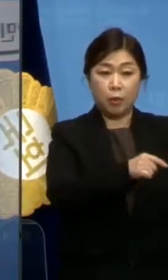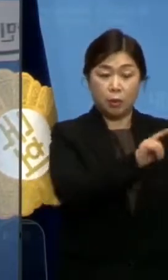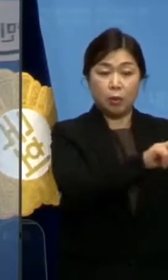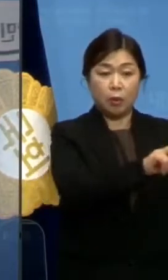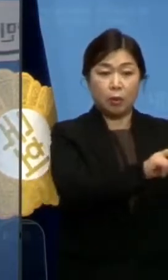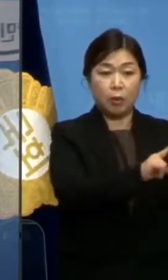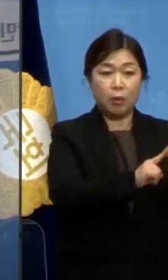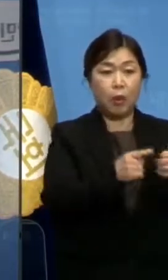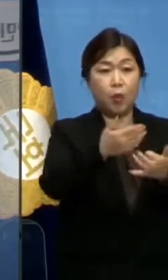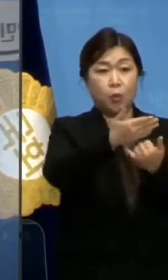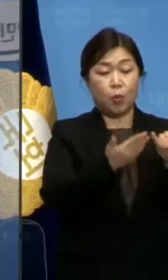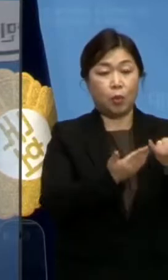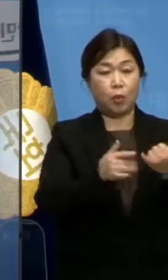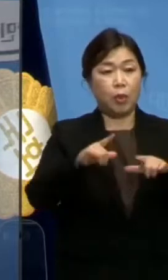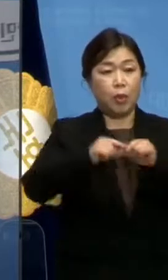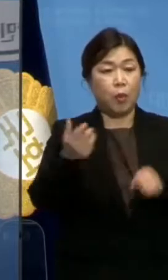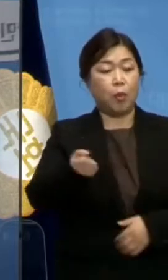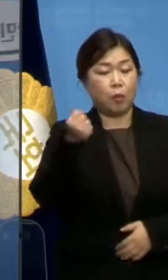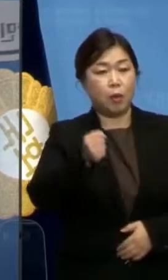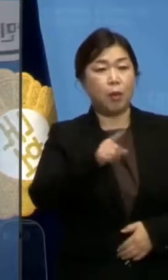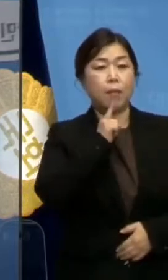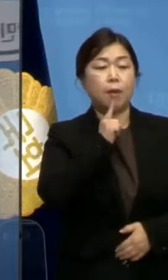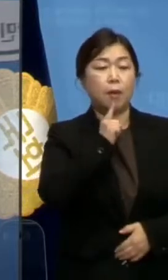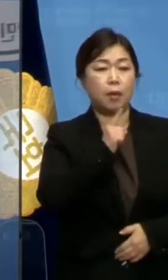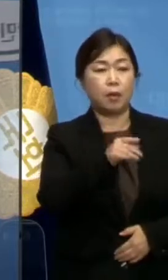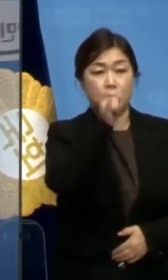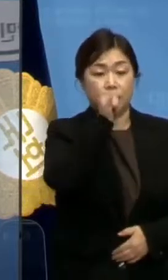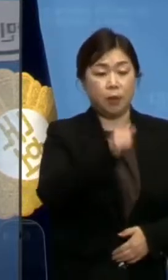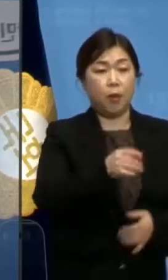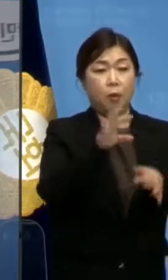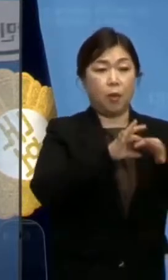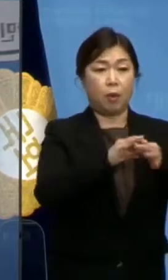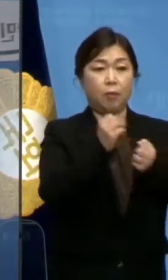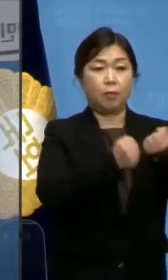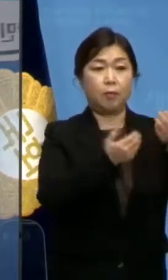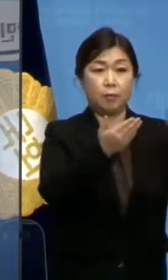영토라는 망언이 있었습니다. 관련된 브리핑 드리겠습니다.